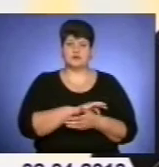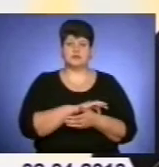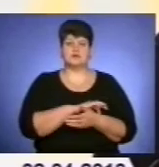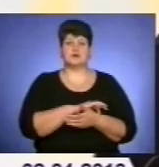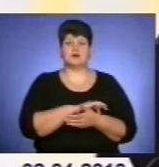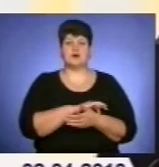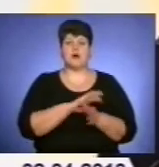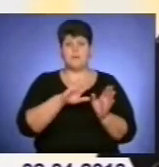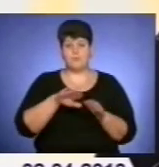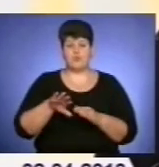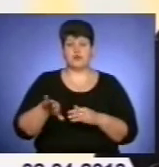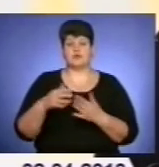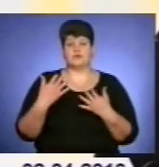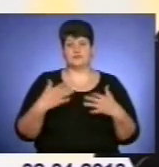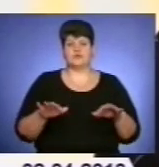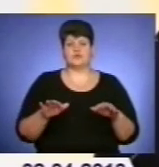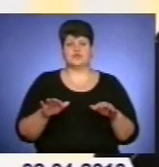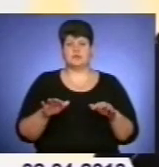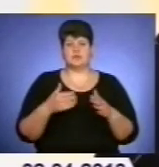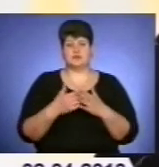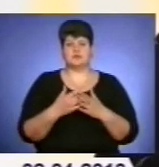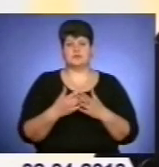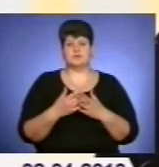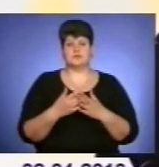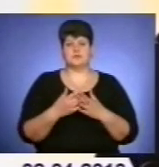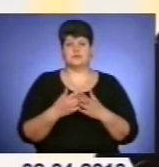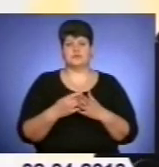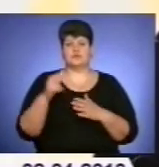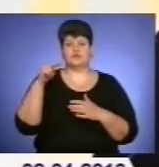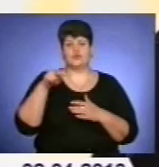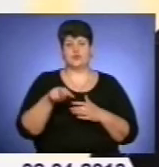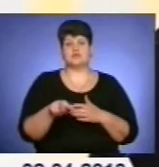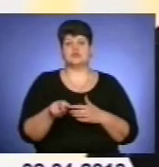потім вже десь у 2010